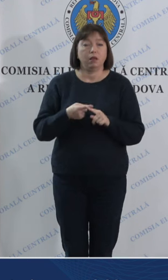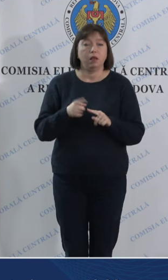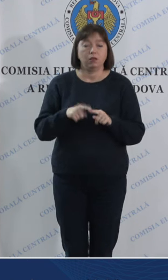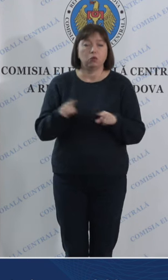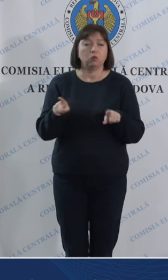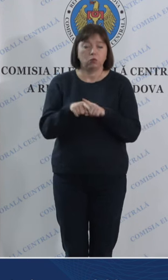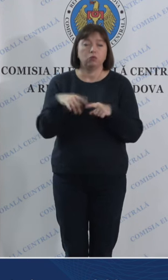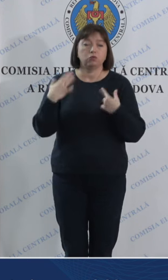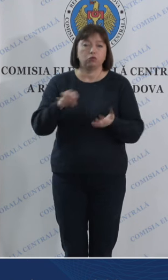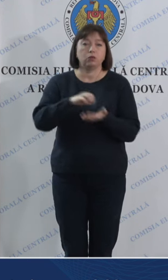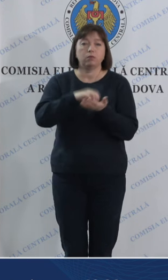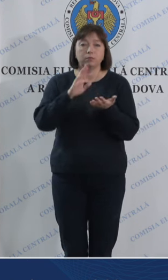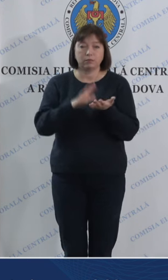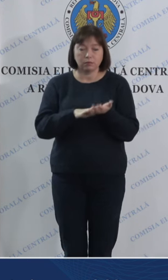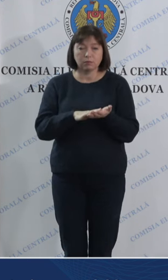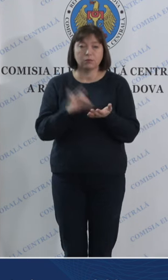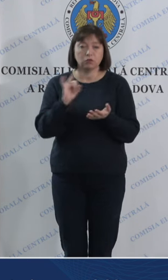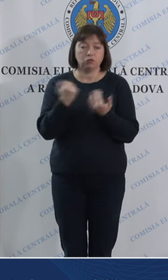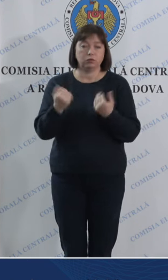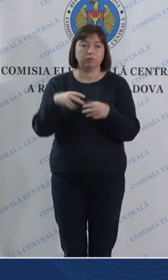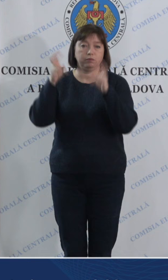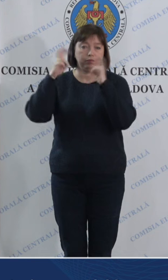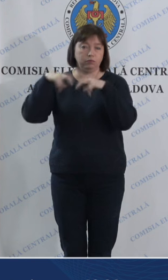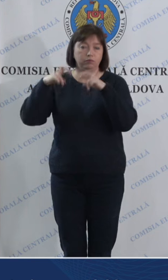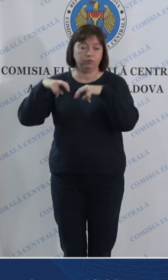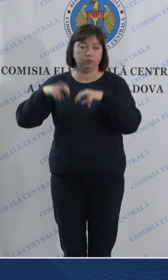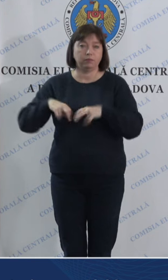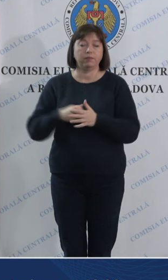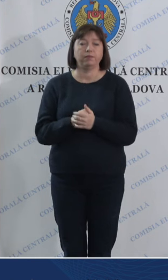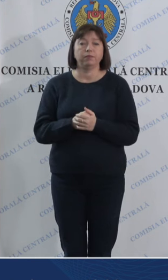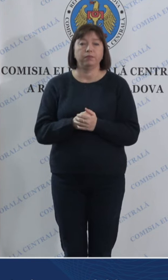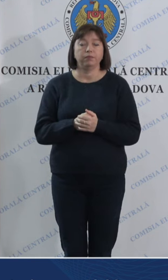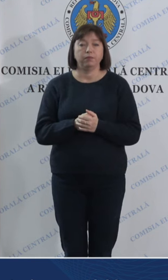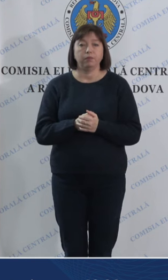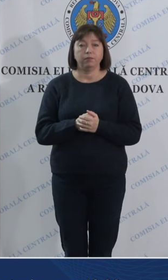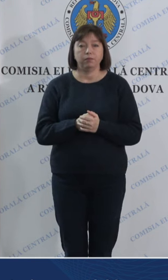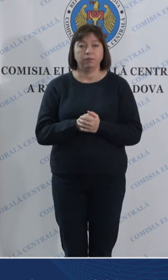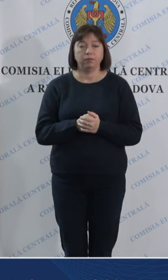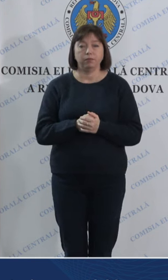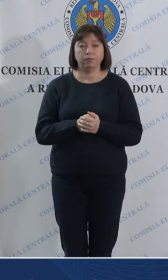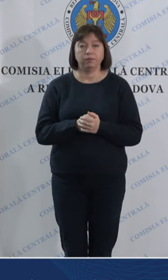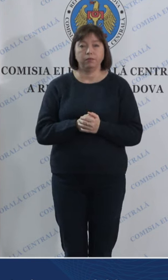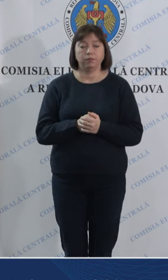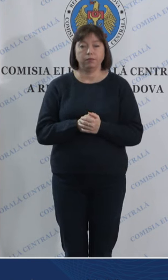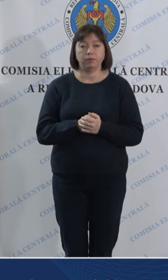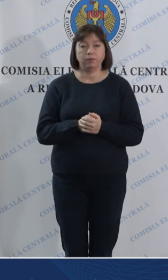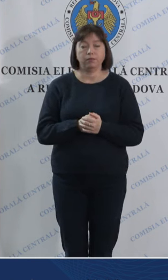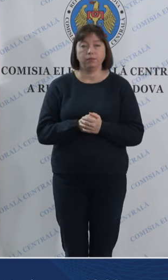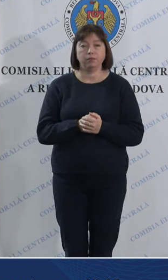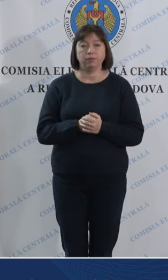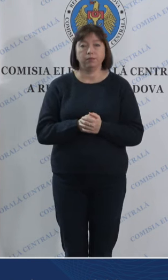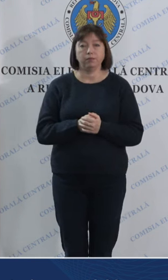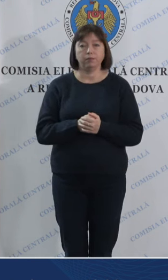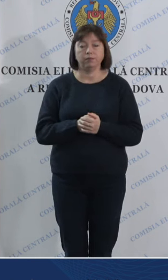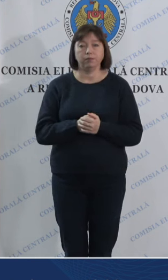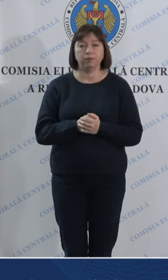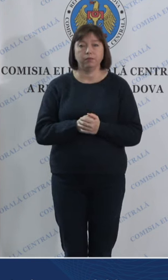fiind documentat respectiv în cadrul închetei se vor stabili toate detaliile